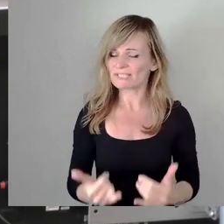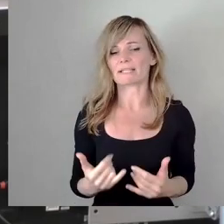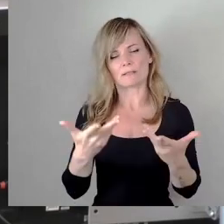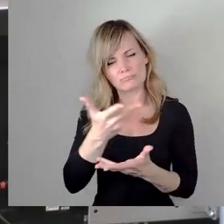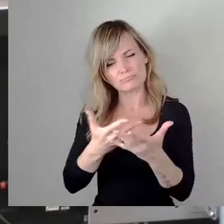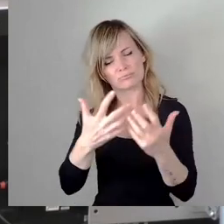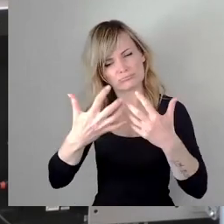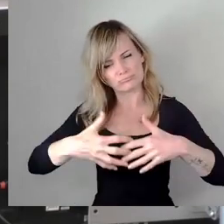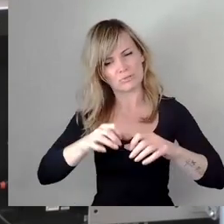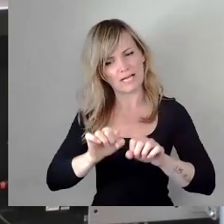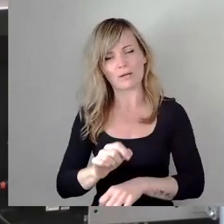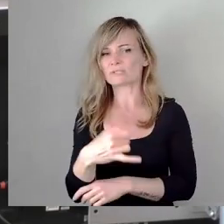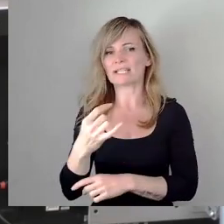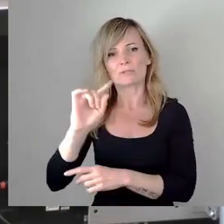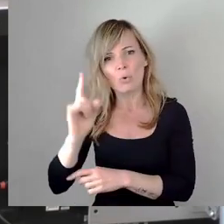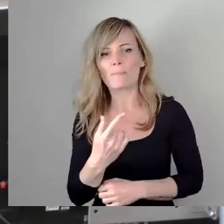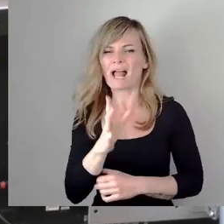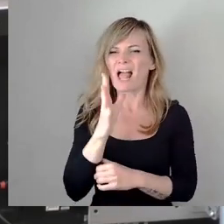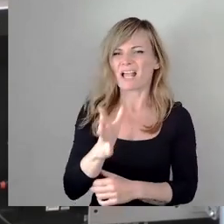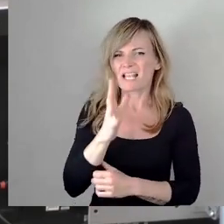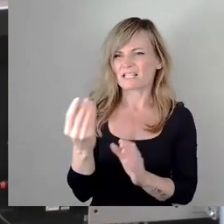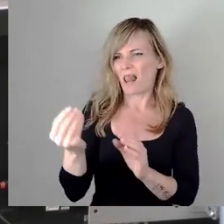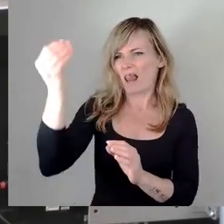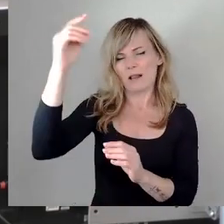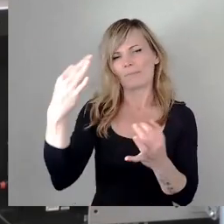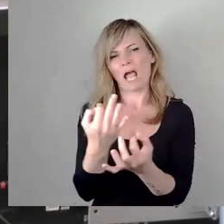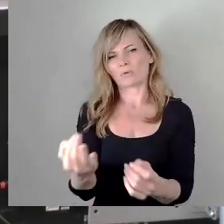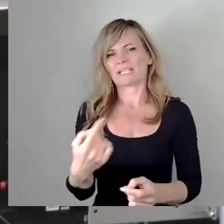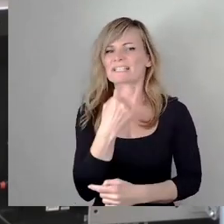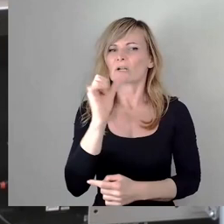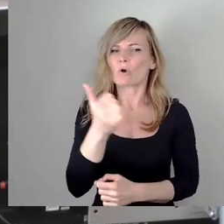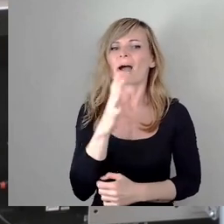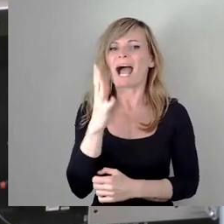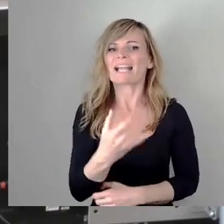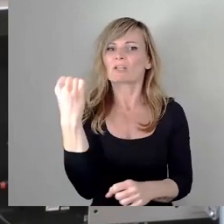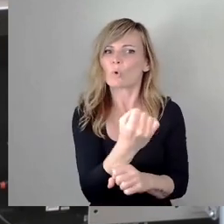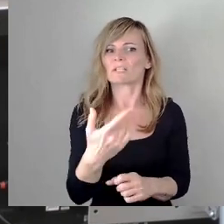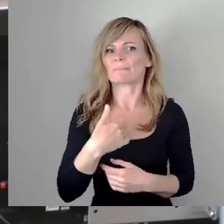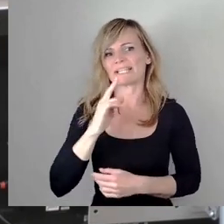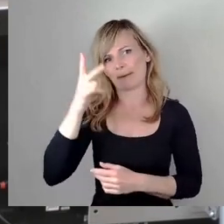und muss jetzt hier nicht noch mehr Hass schüren, denn ich sage es gern nochmal, Hass tötet, meine Damen und Herren.